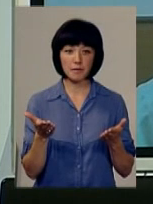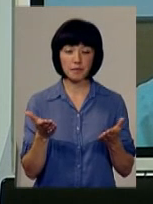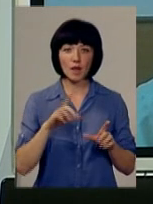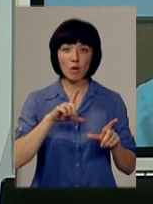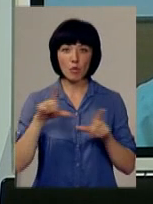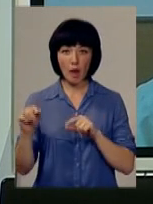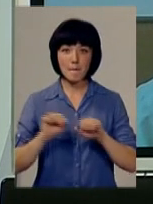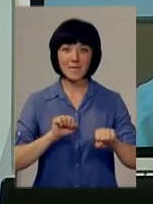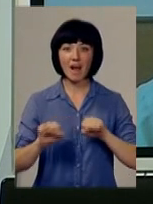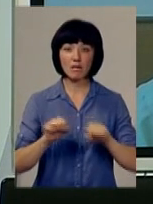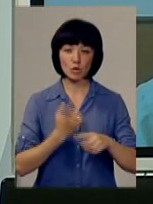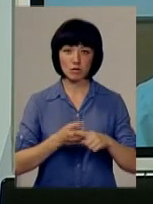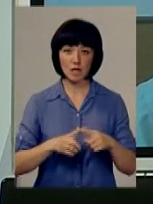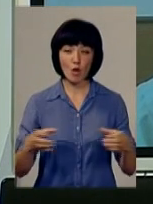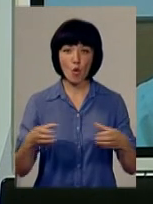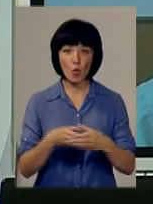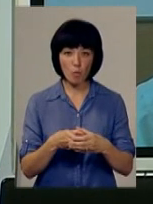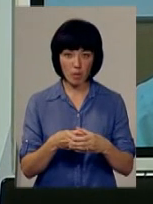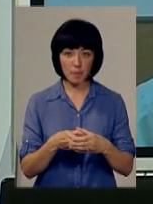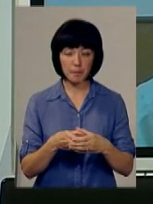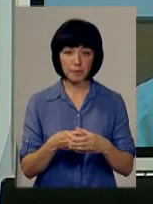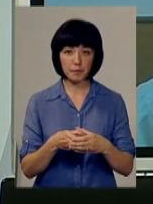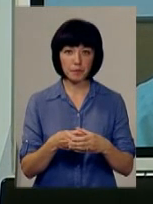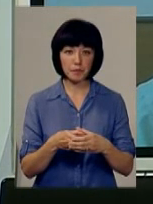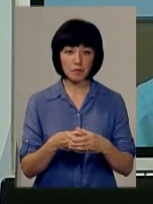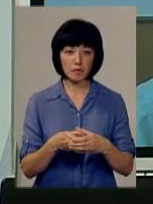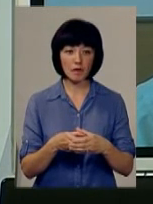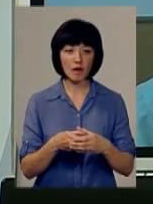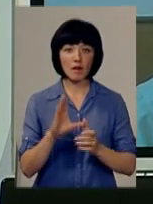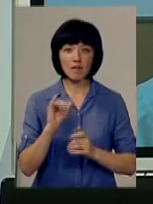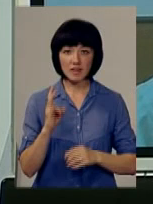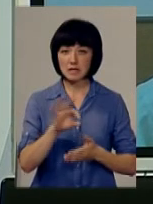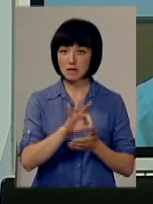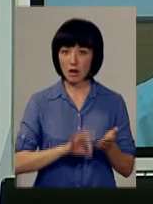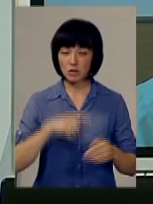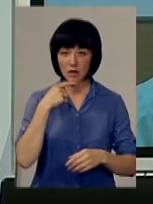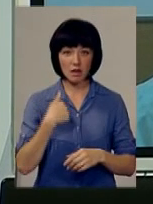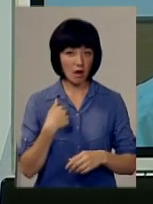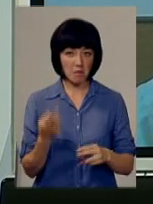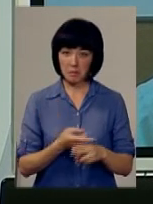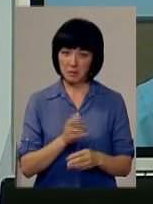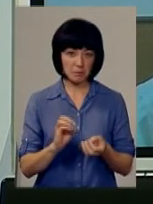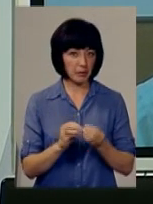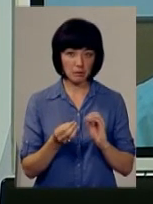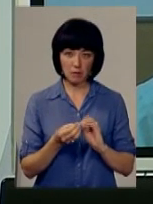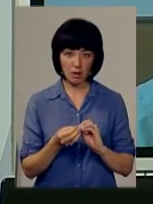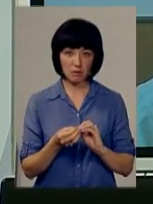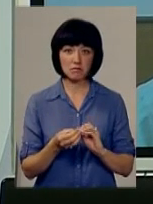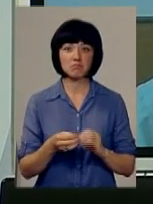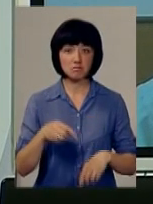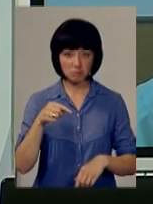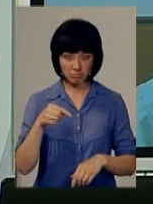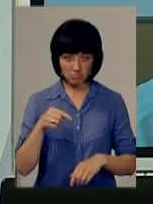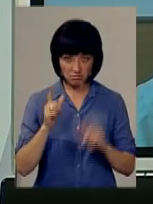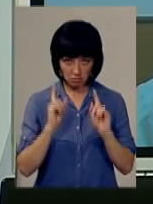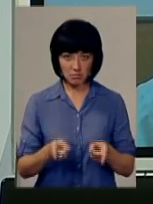як би, поїхав бригадиром цієї групи. Так, він сразу сказав, що я без питань відгукнуся на